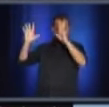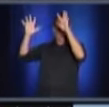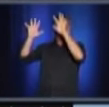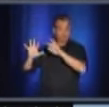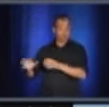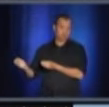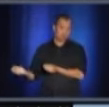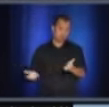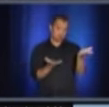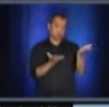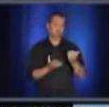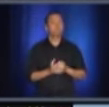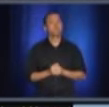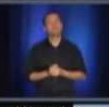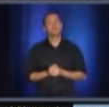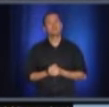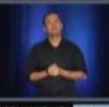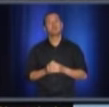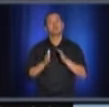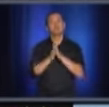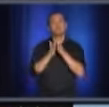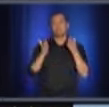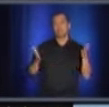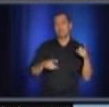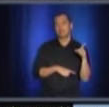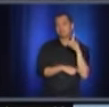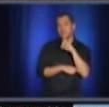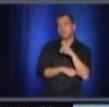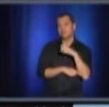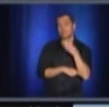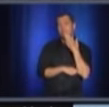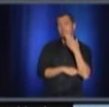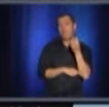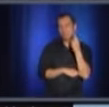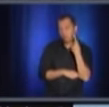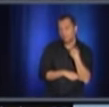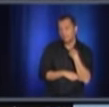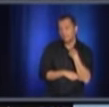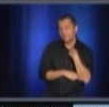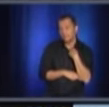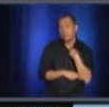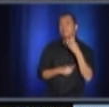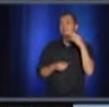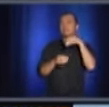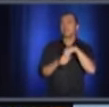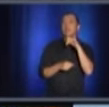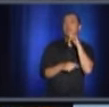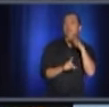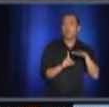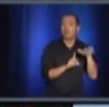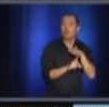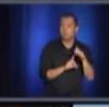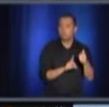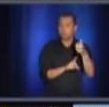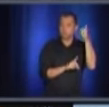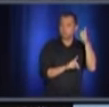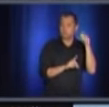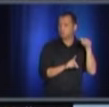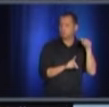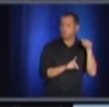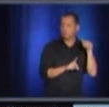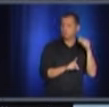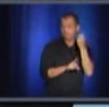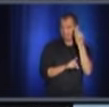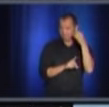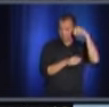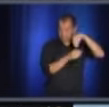Juste pour être sûr d'avoir bien compris, Dr Arruda, vous dites que, justement, c'est peut-être moins dans les bords, plus dans les rassemblements privés où il y a des éclosions. Puis vous avez